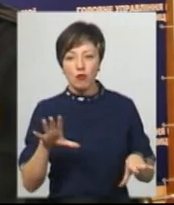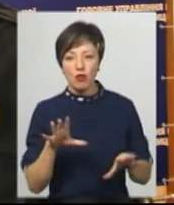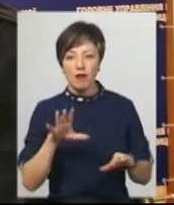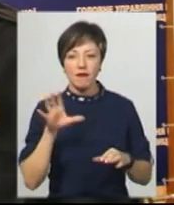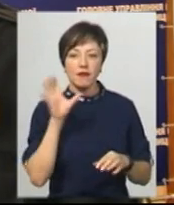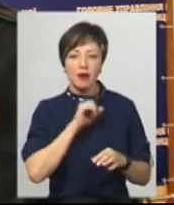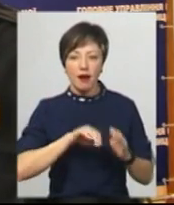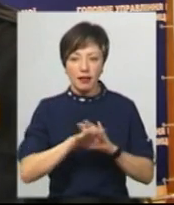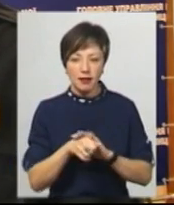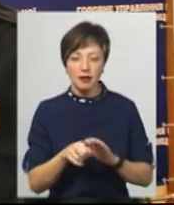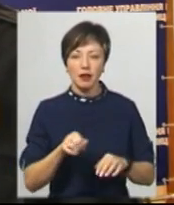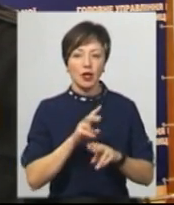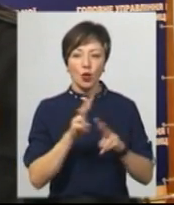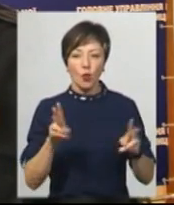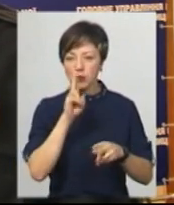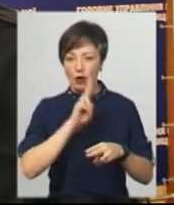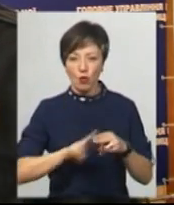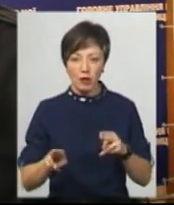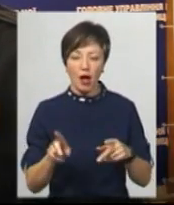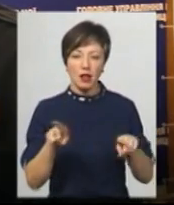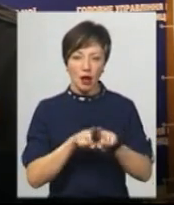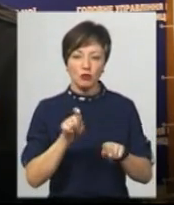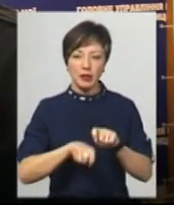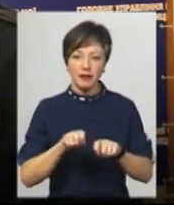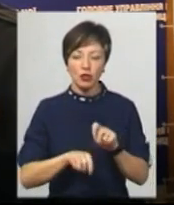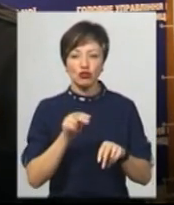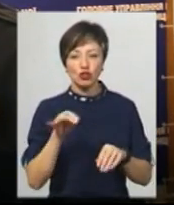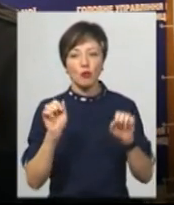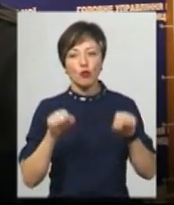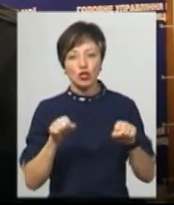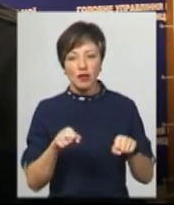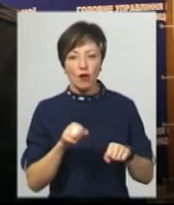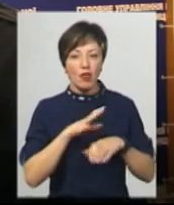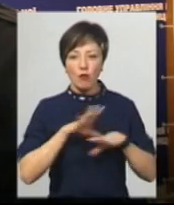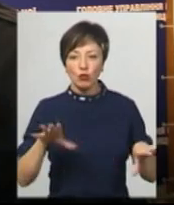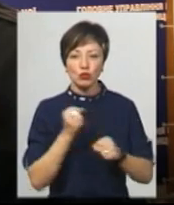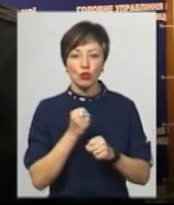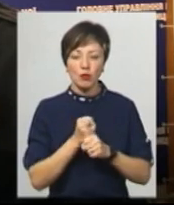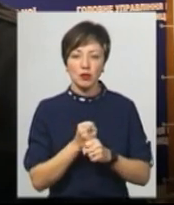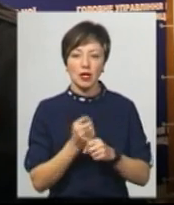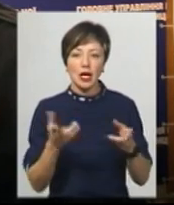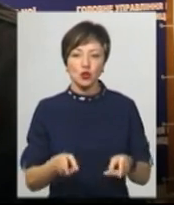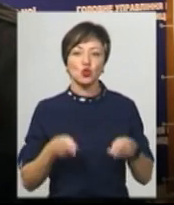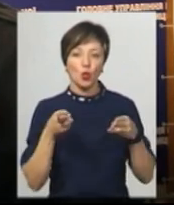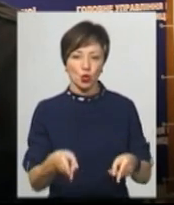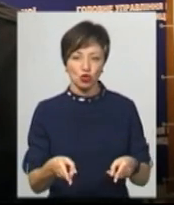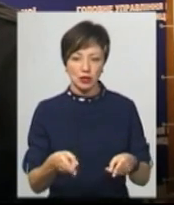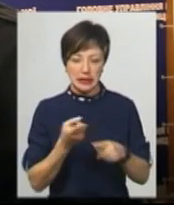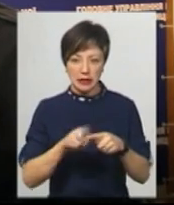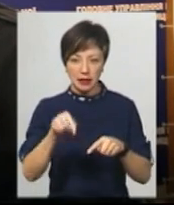вкрадена, чи вона не була ніким загублена, а також, чи, можливо, з неї не було здійснено якийсь злочин.